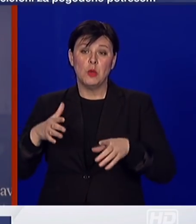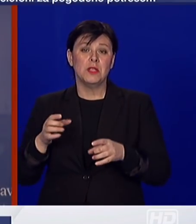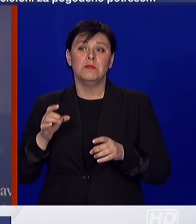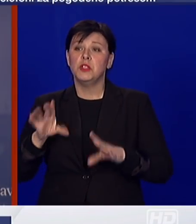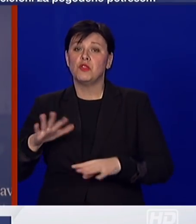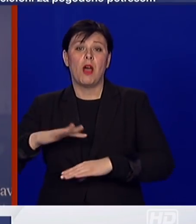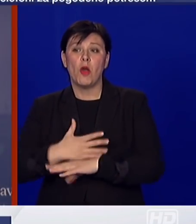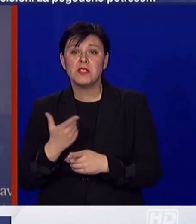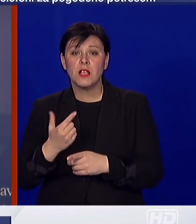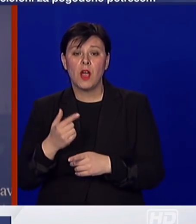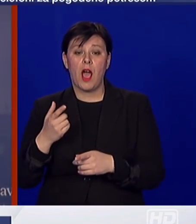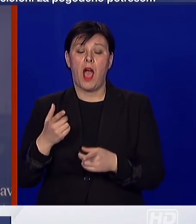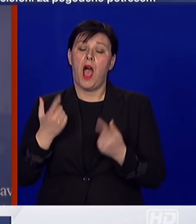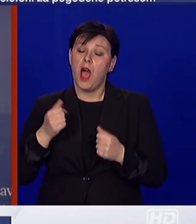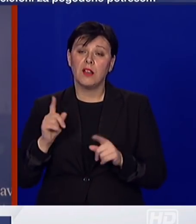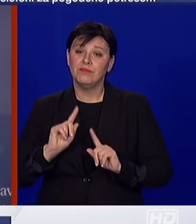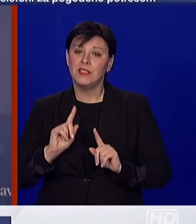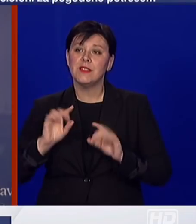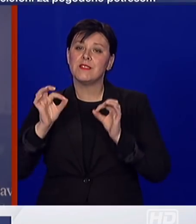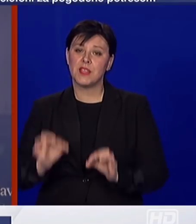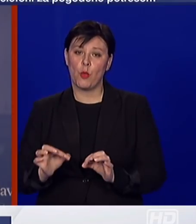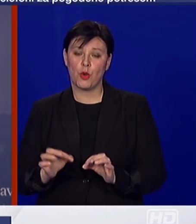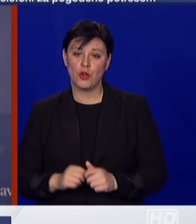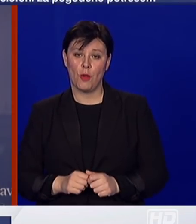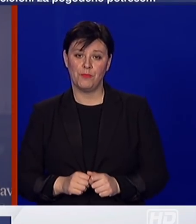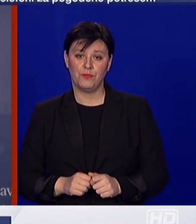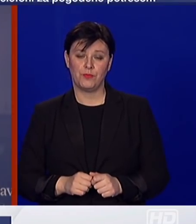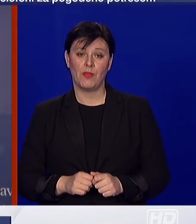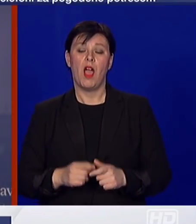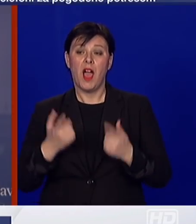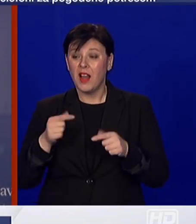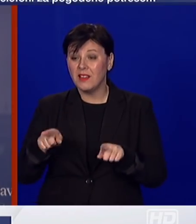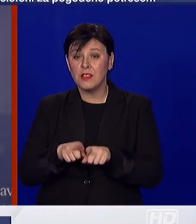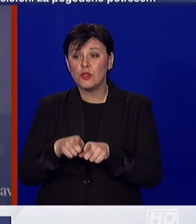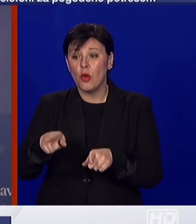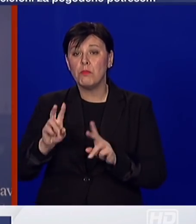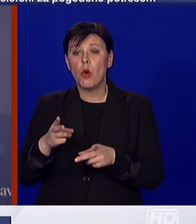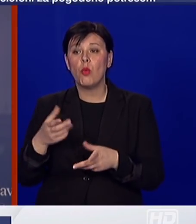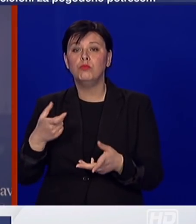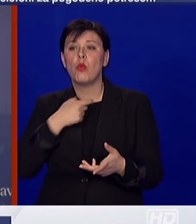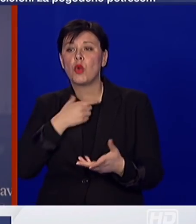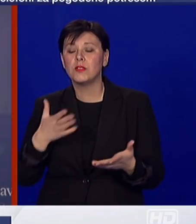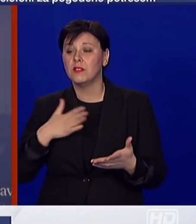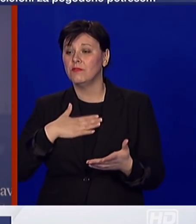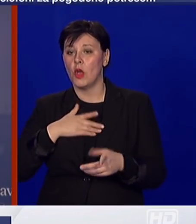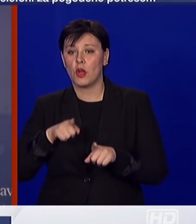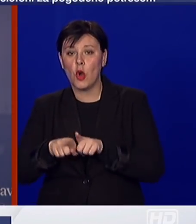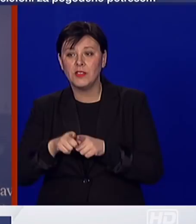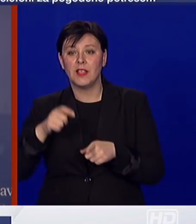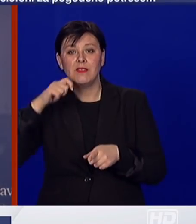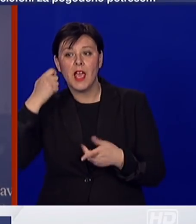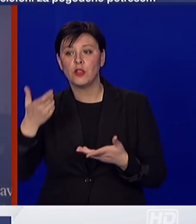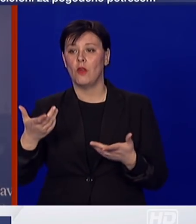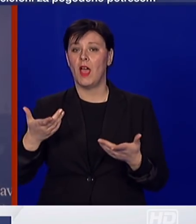od virusa, jako nitko nije imun, ali će ugroziti svoje roditelje, svoje djedove, svoje bake, svoje